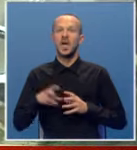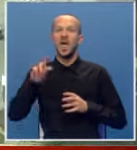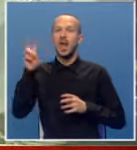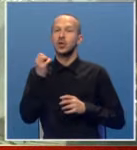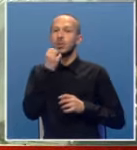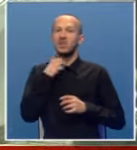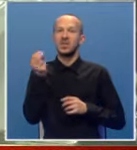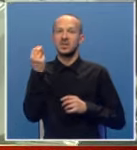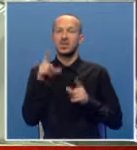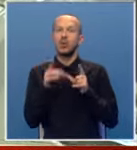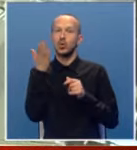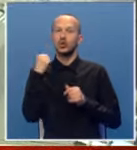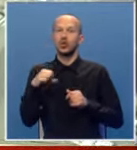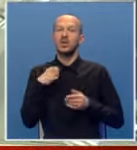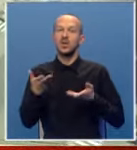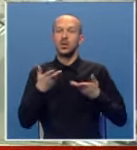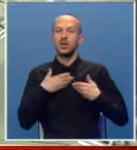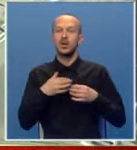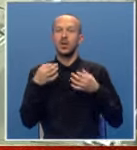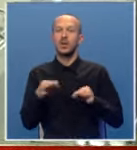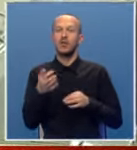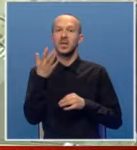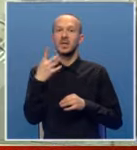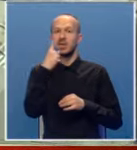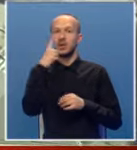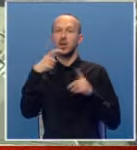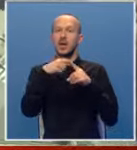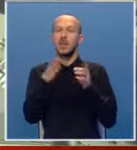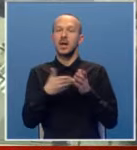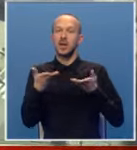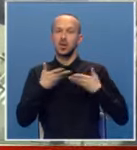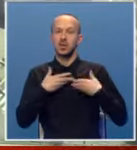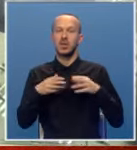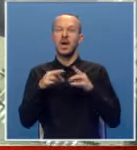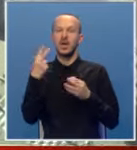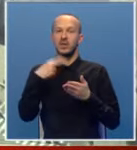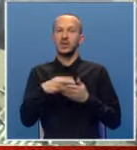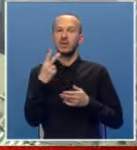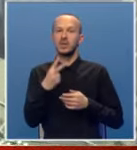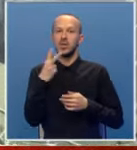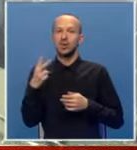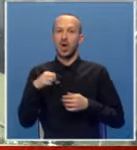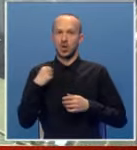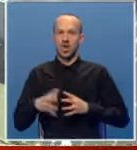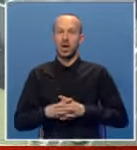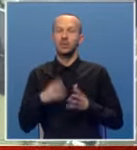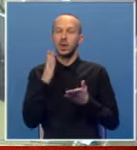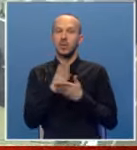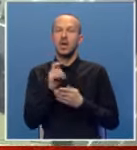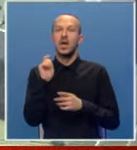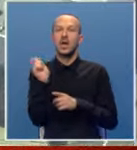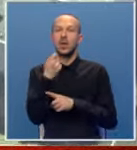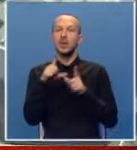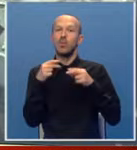Elektroprivreda Srpske u prošloj godini ostvarila je gotovo 50 miliona maraka dobiti, 2022. godina bila je